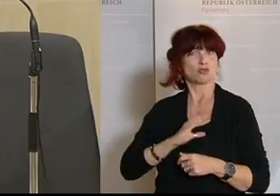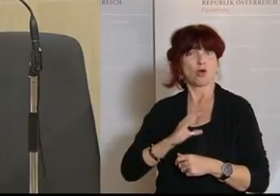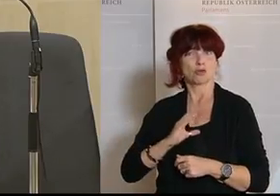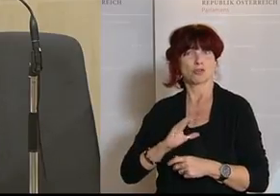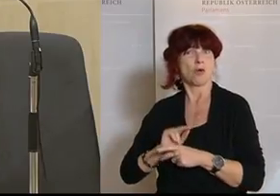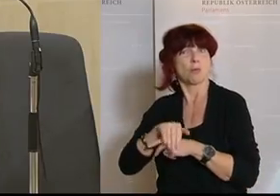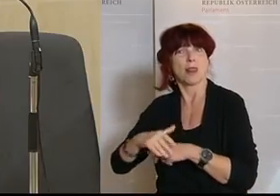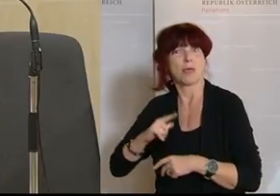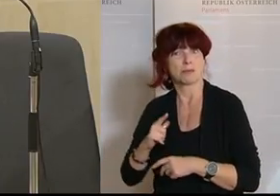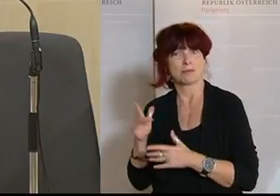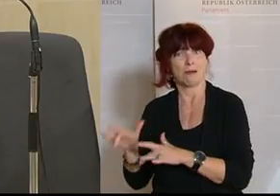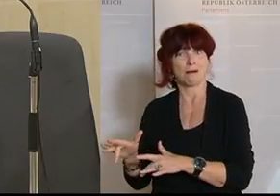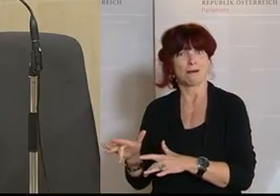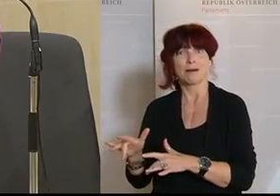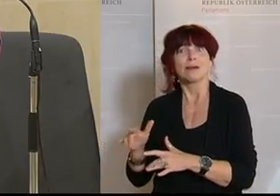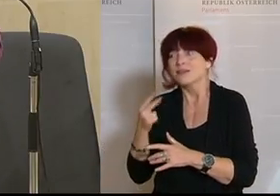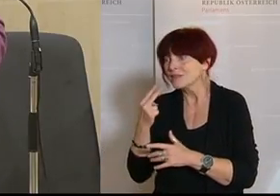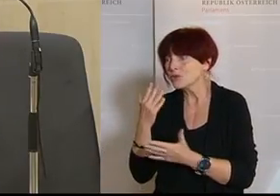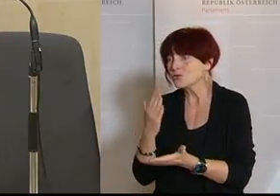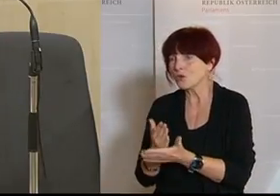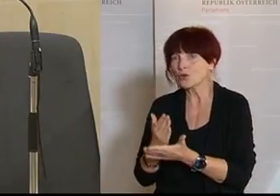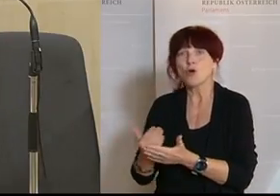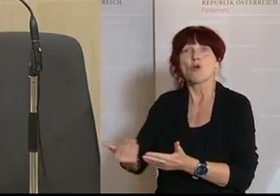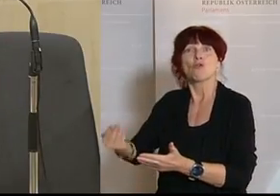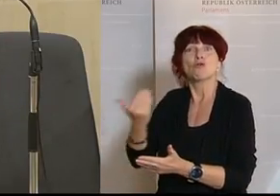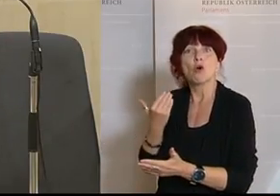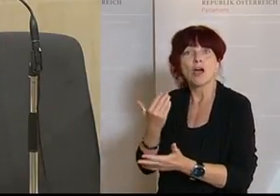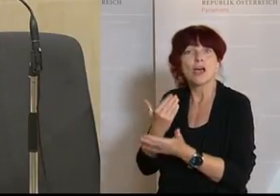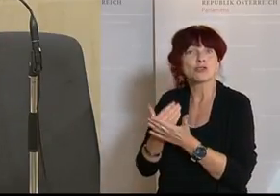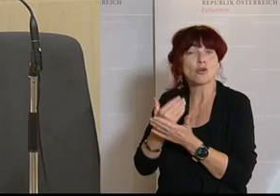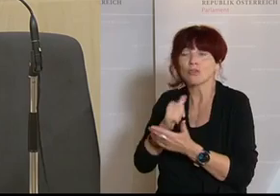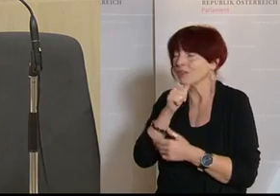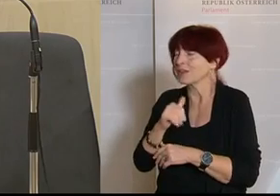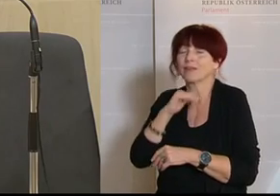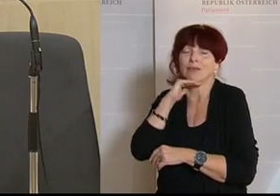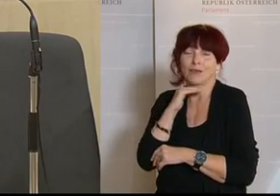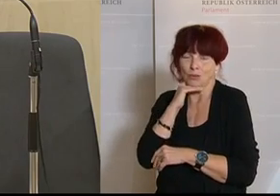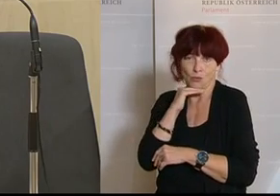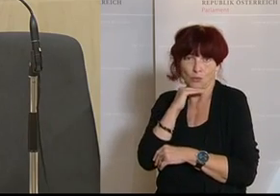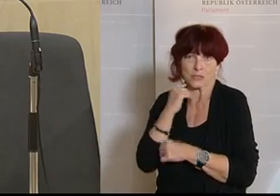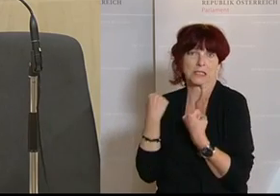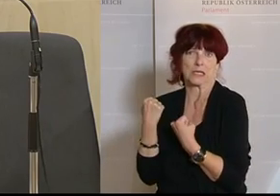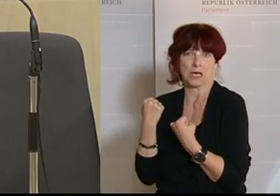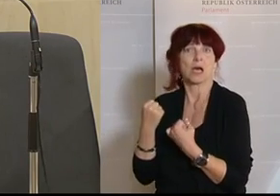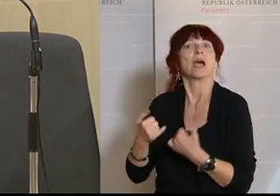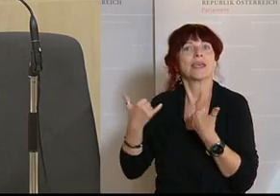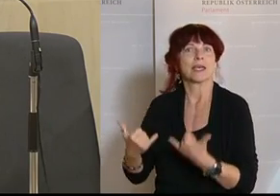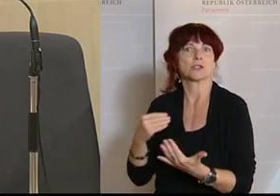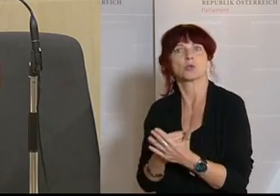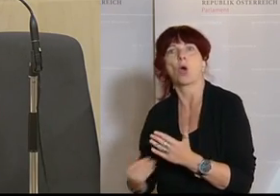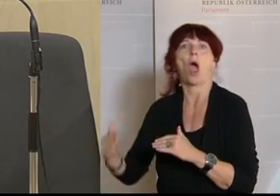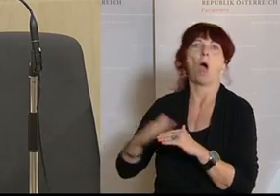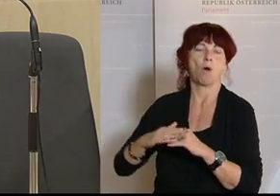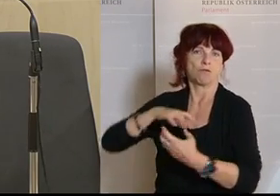Runden zu kommen. Das regt sich, dass sie vorher schon so wenig abgesichert waren. Und deswegen ist es so notwendig, dass wir